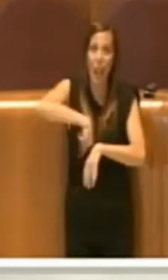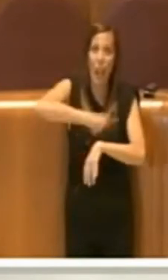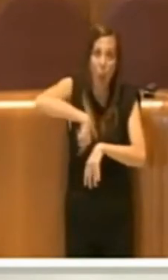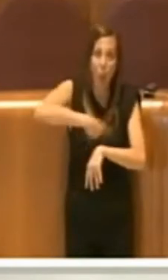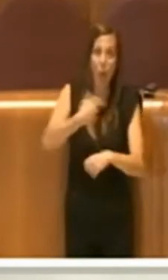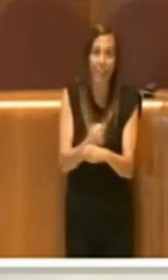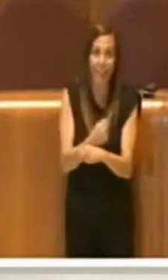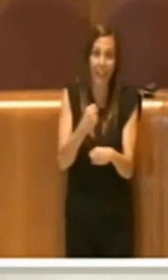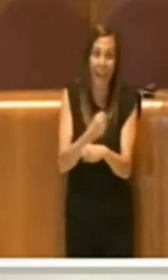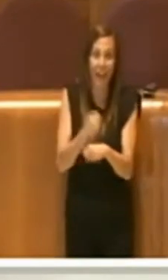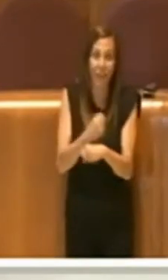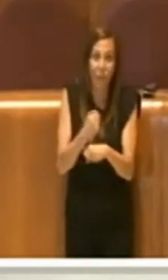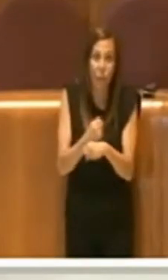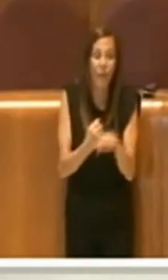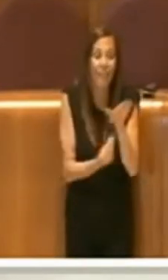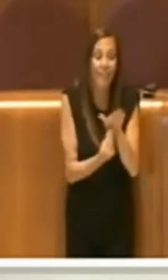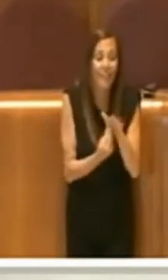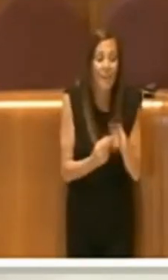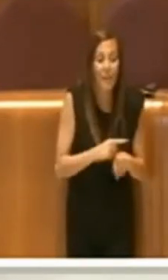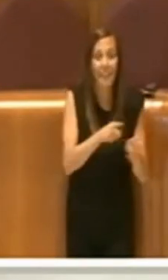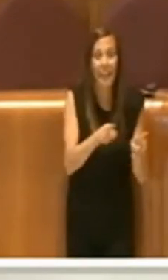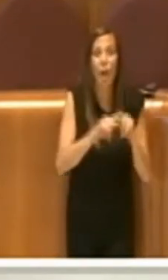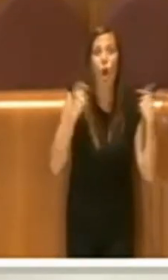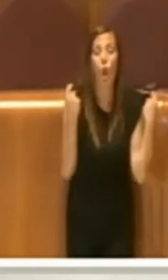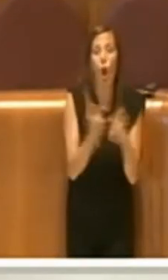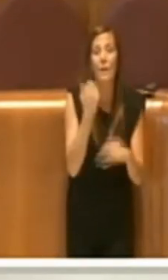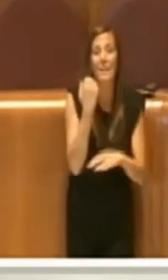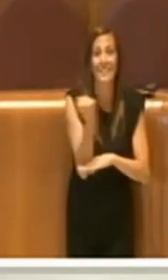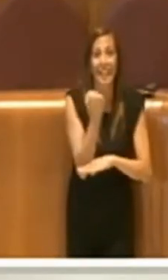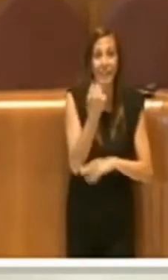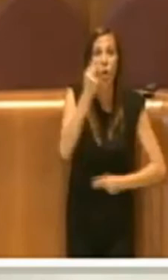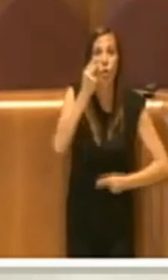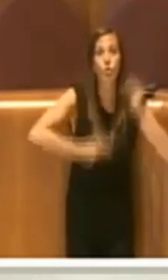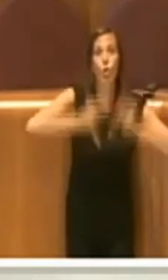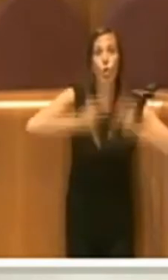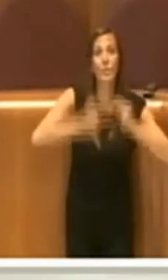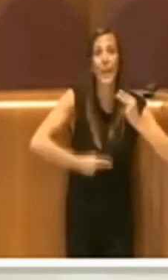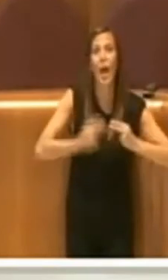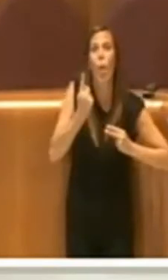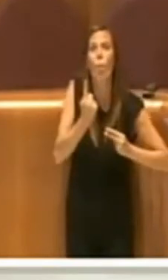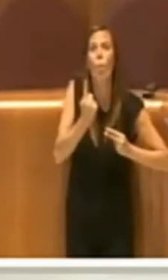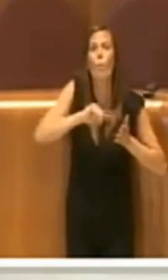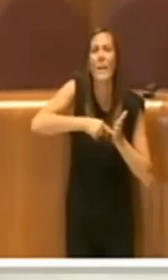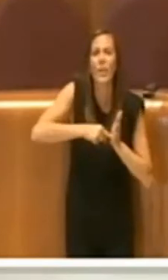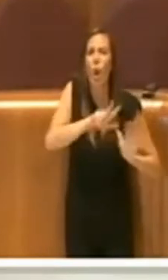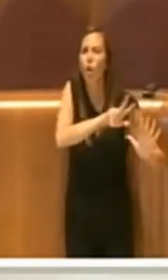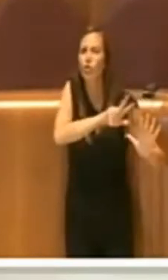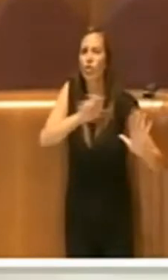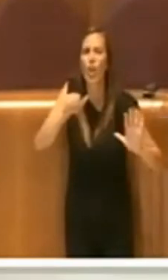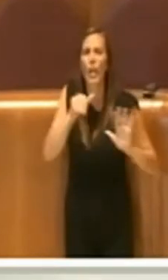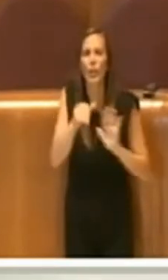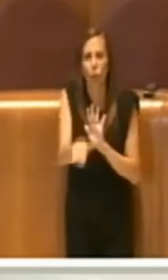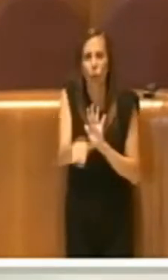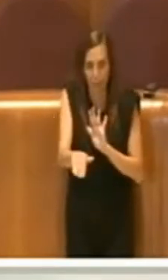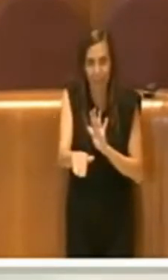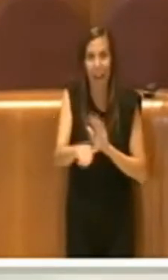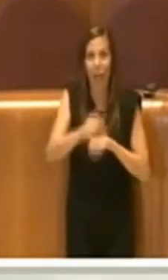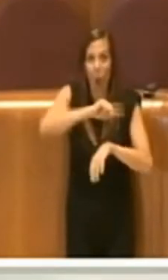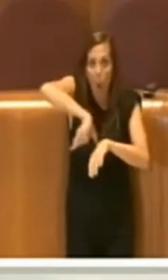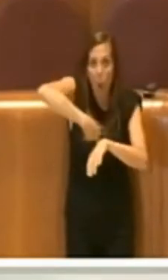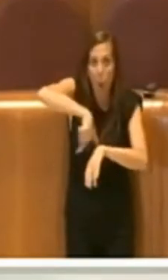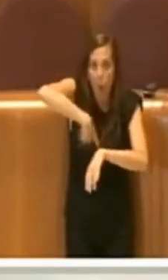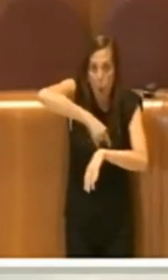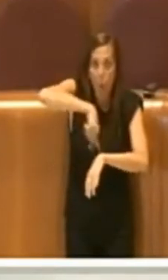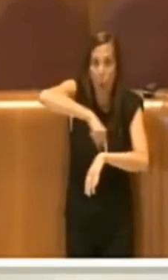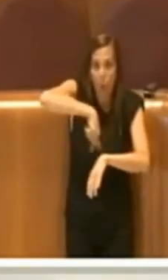di lavoro dei lavoratori del Global Service sono in totale 1 milione e 800 mila, che ci